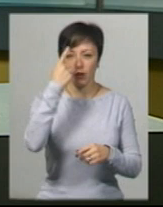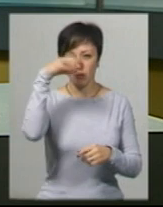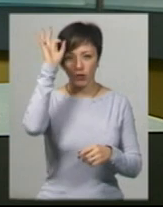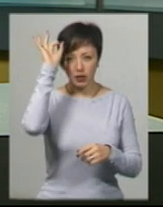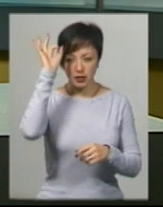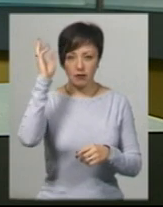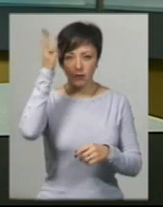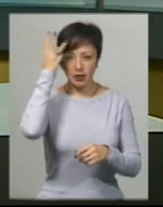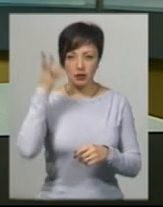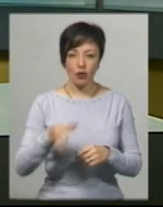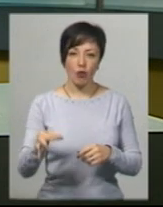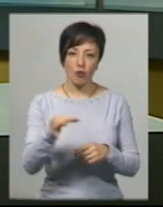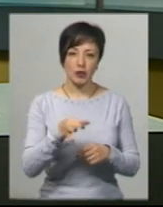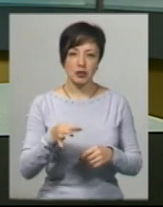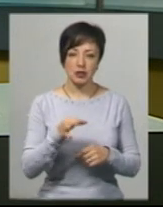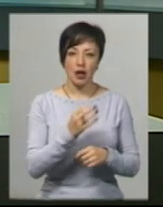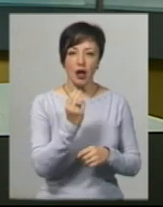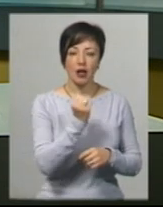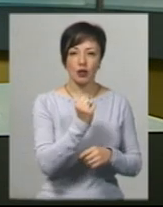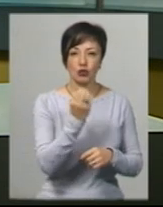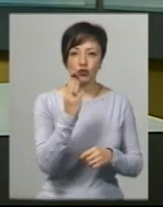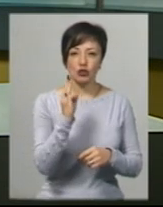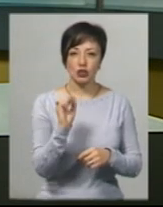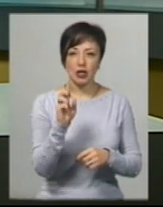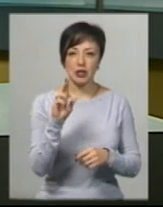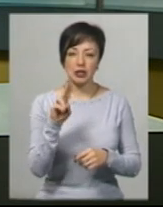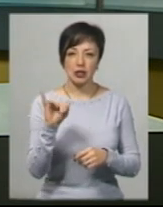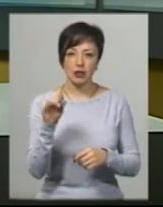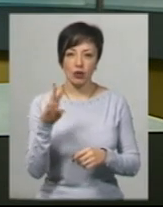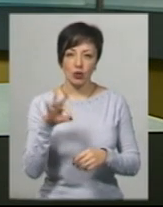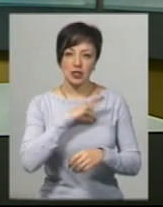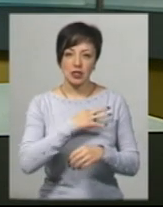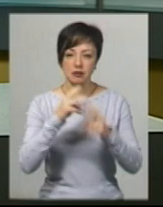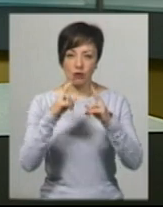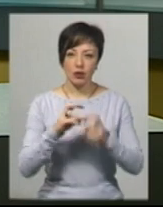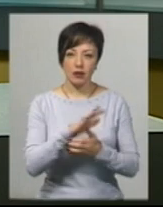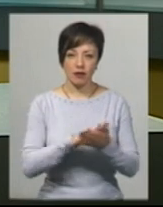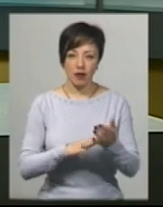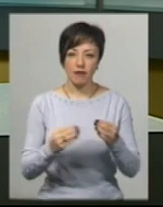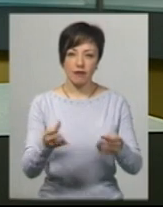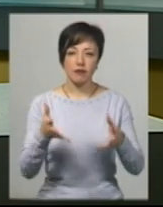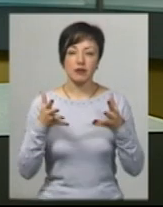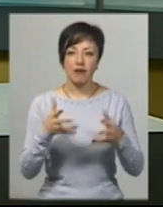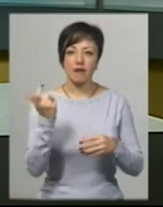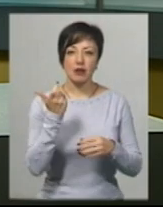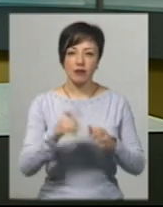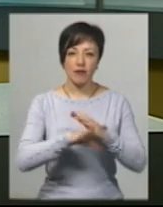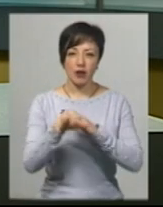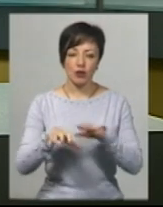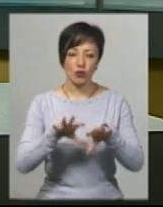поліції в Хмельницькій області Анатолій Щадило. За його словами, слідство триває, встановлюються власники викраденого майна.